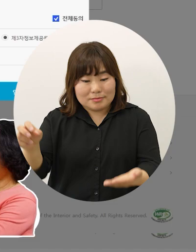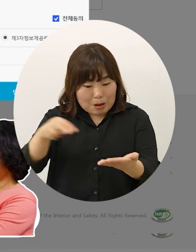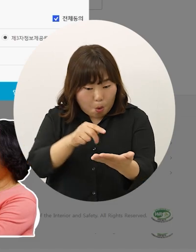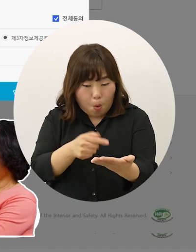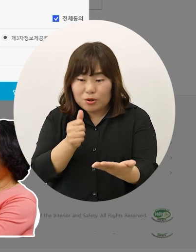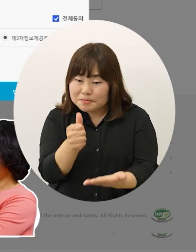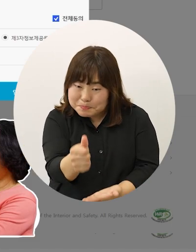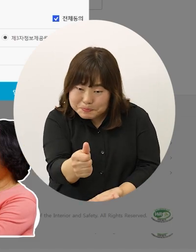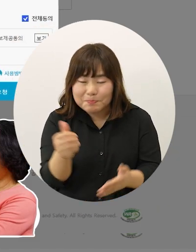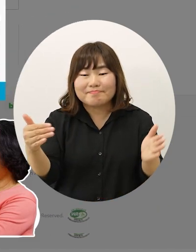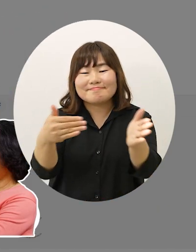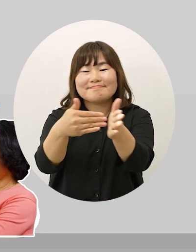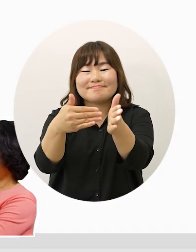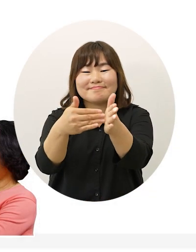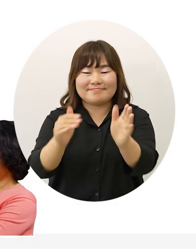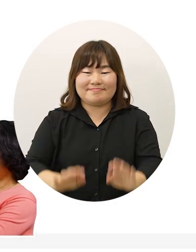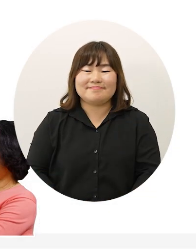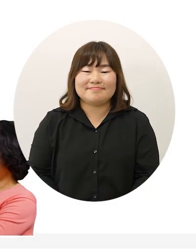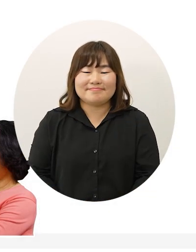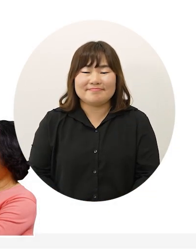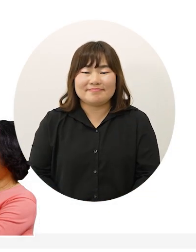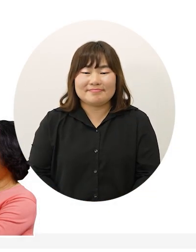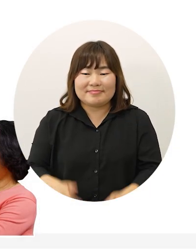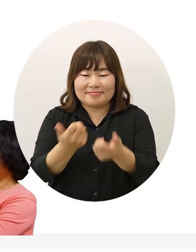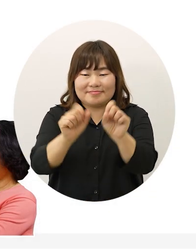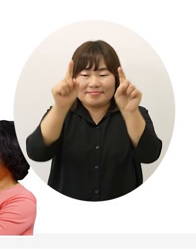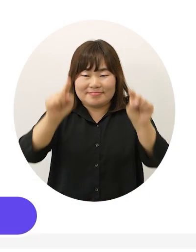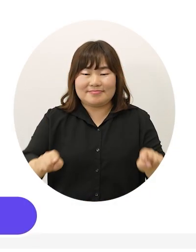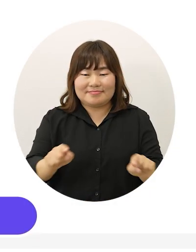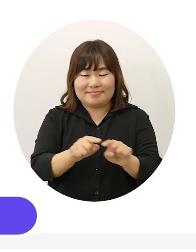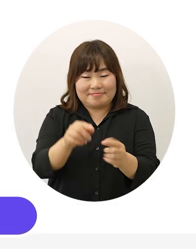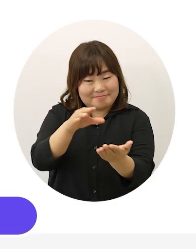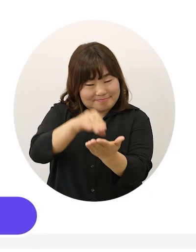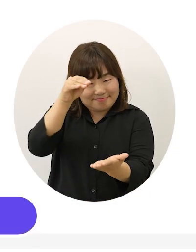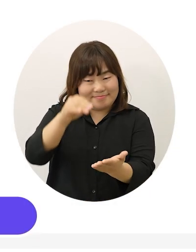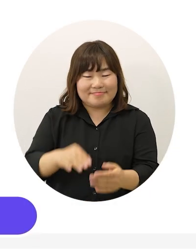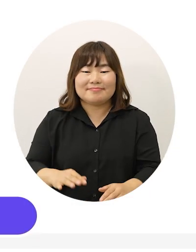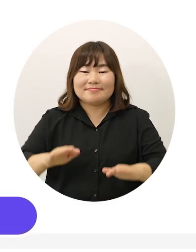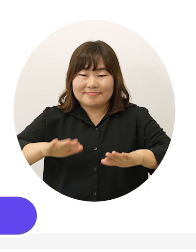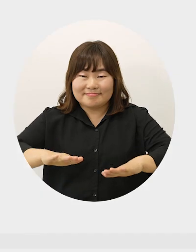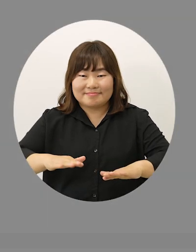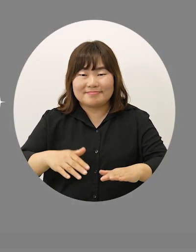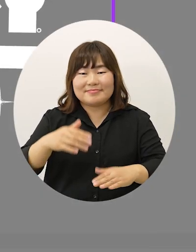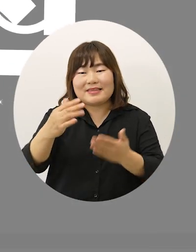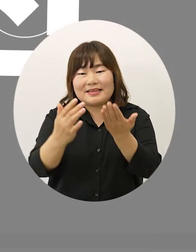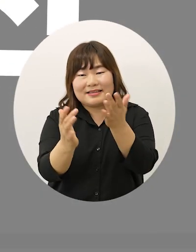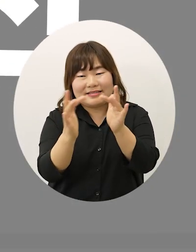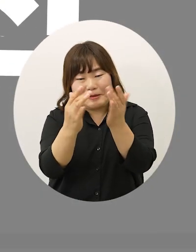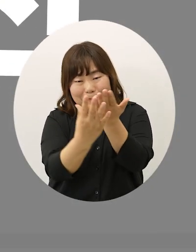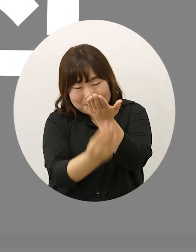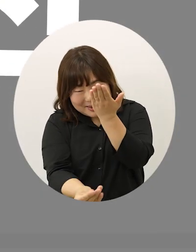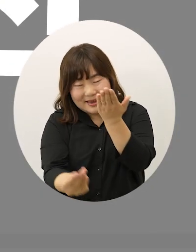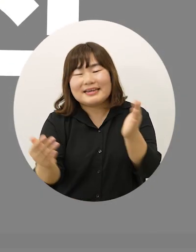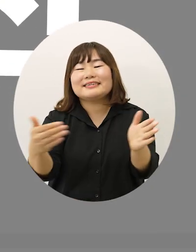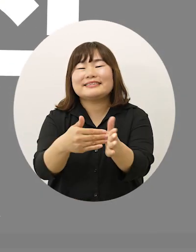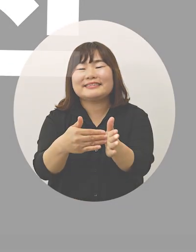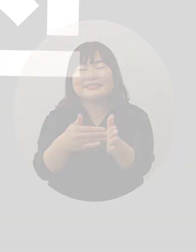되니까 끝났어 등본도 발급됐네 이제 출력하면 짜잔